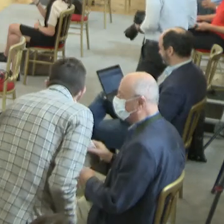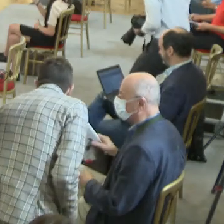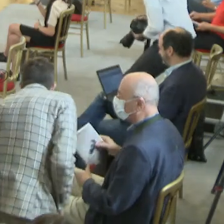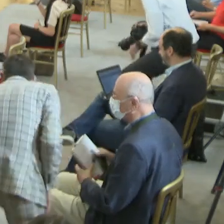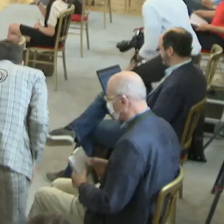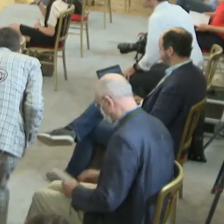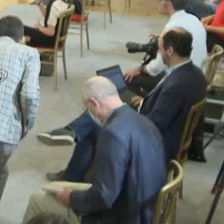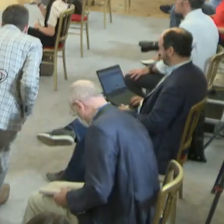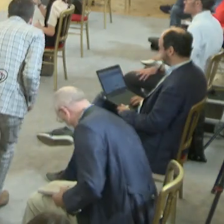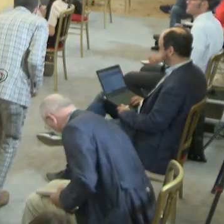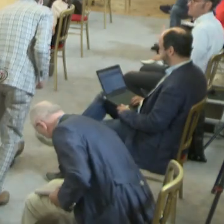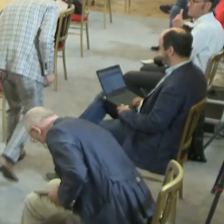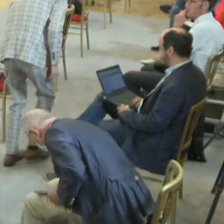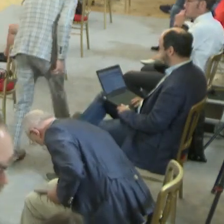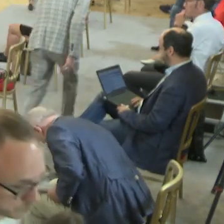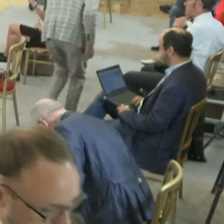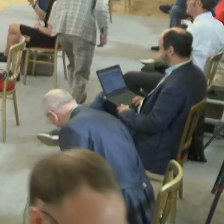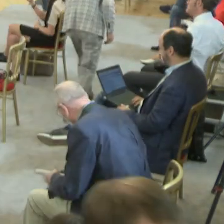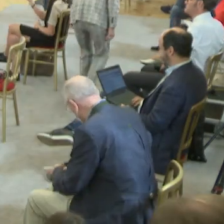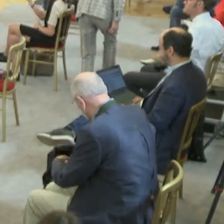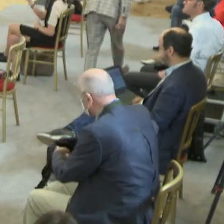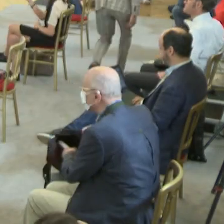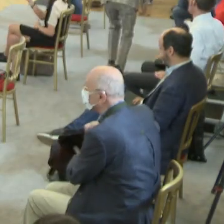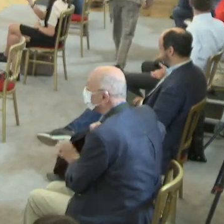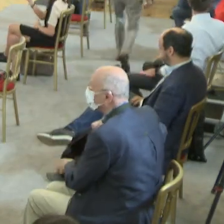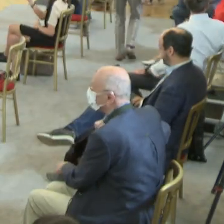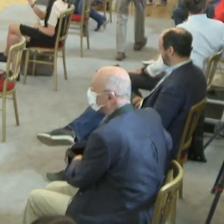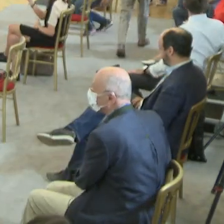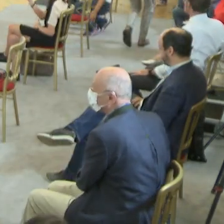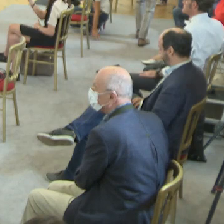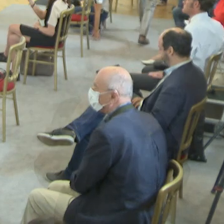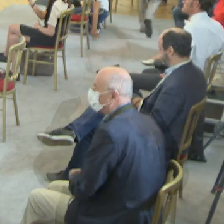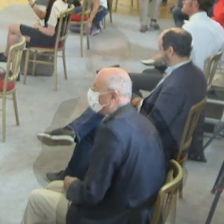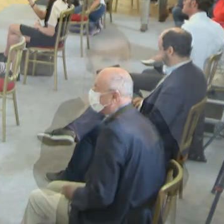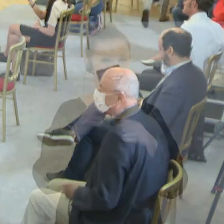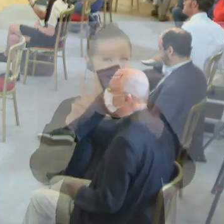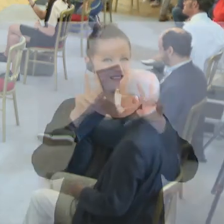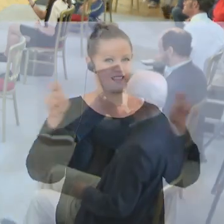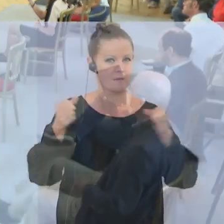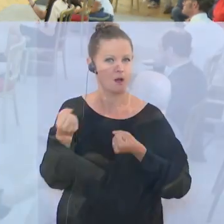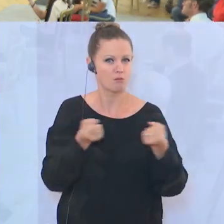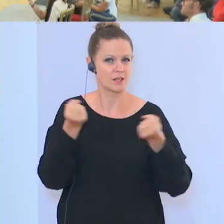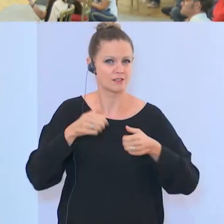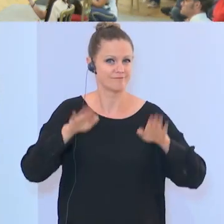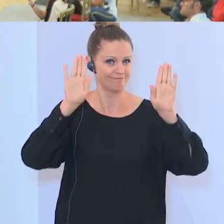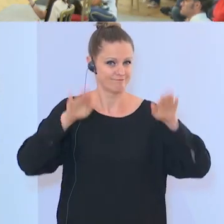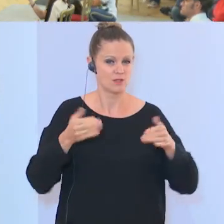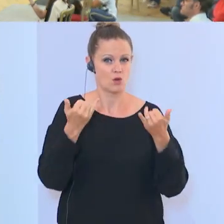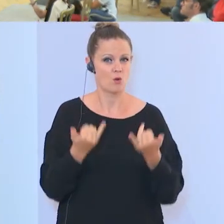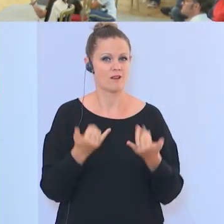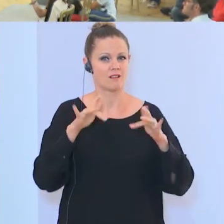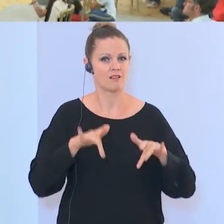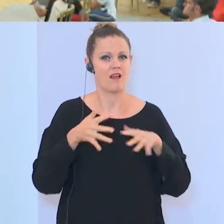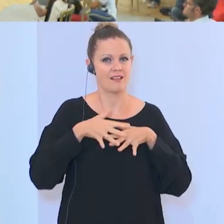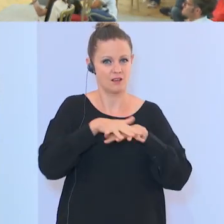Dokumentationsstelle Politischer Islam am Podium Integrationsministerin Susanne Raab, Islamwissenschaftler Mouad Khorchid